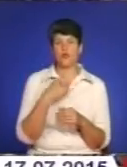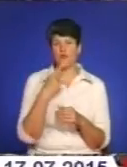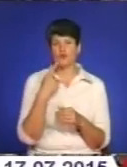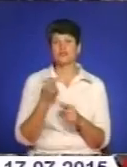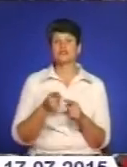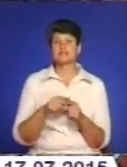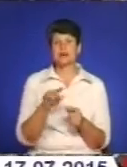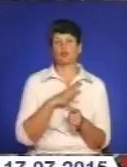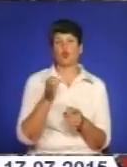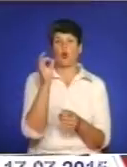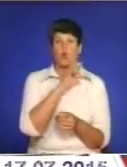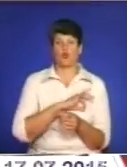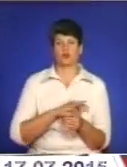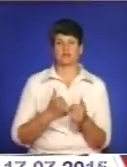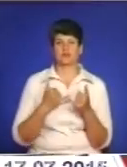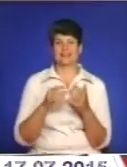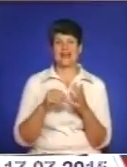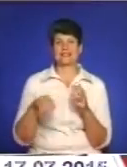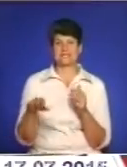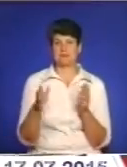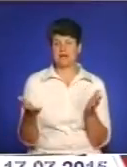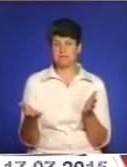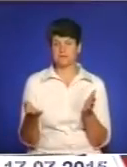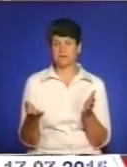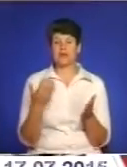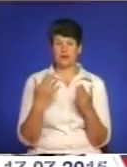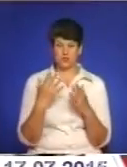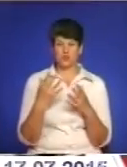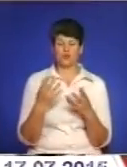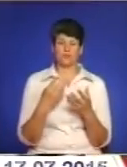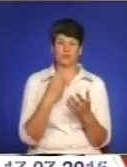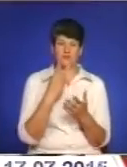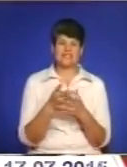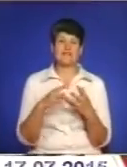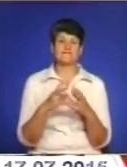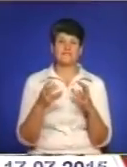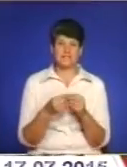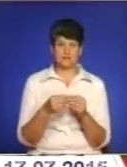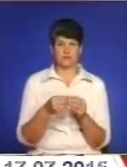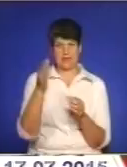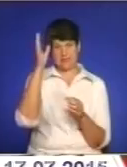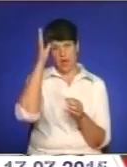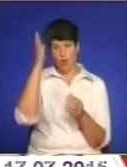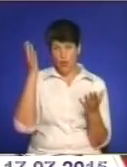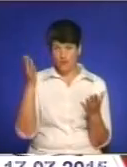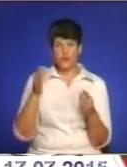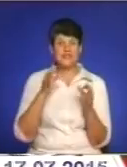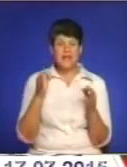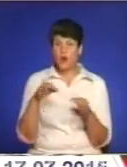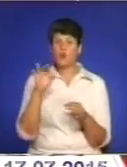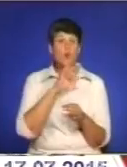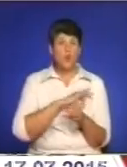корисно для землі. Якщо ми розглянемо взагалі висновки науковців, то ніякої користі від